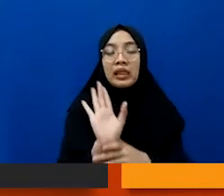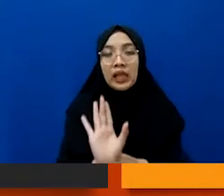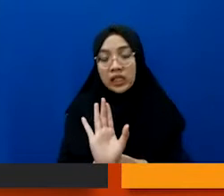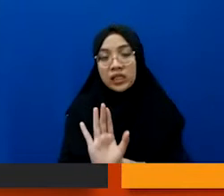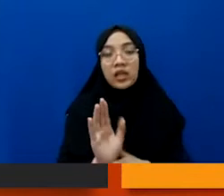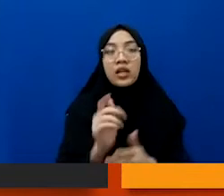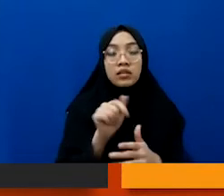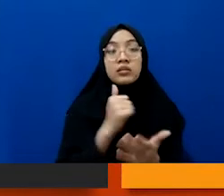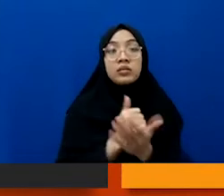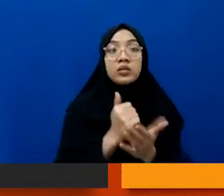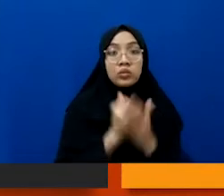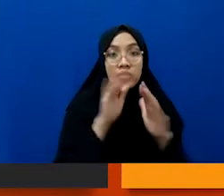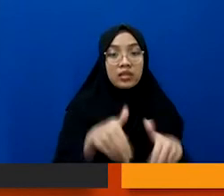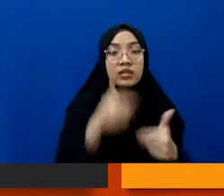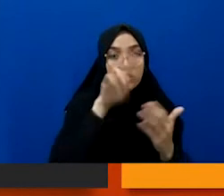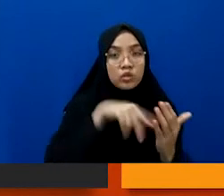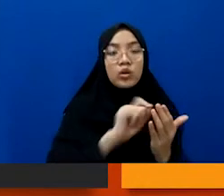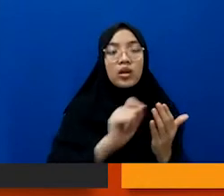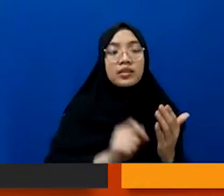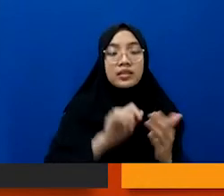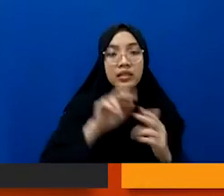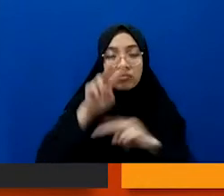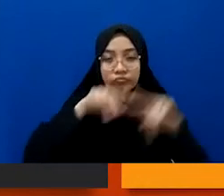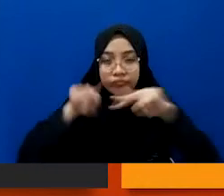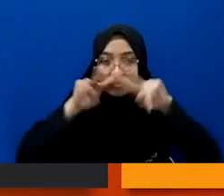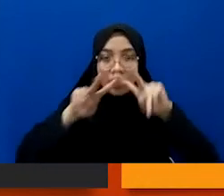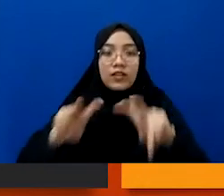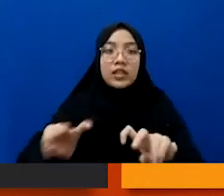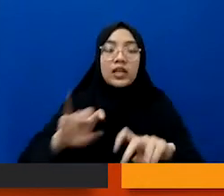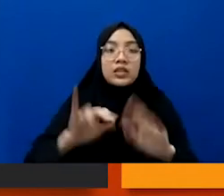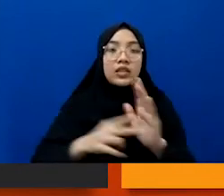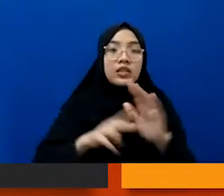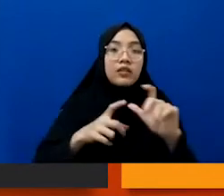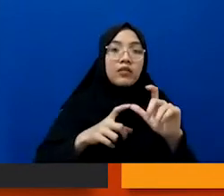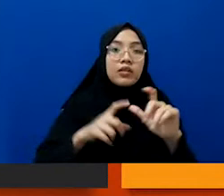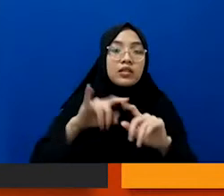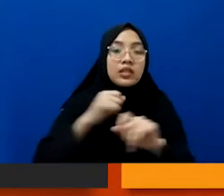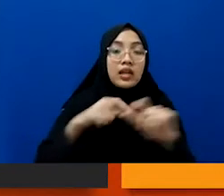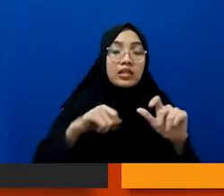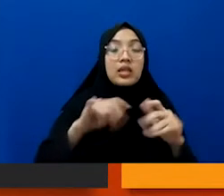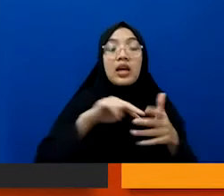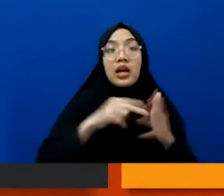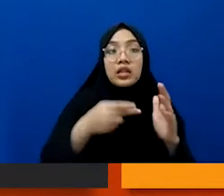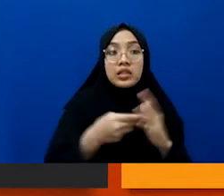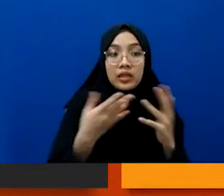merupakan sebuah karya jurnalistik investigasi. Artinya, bahwa